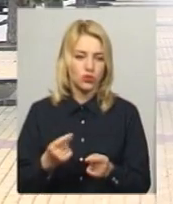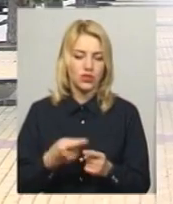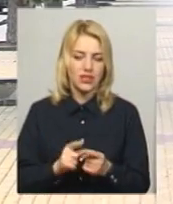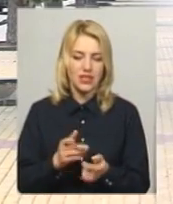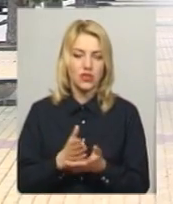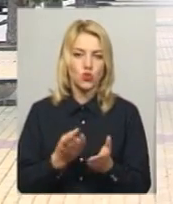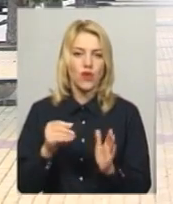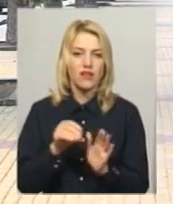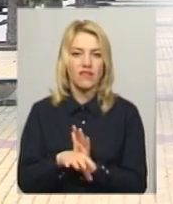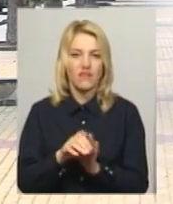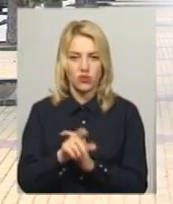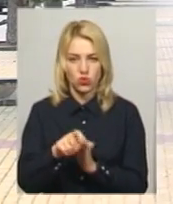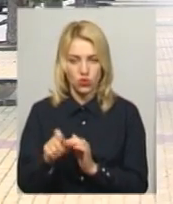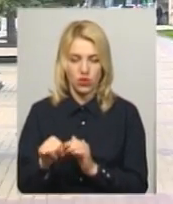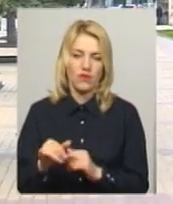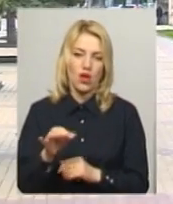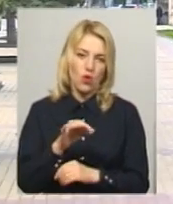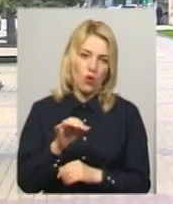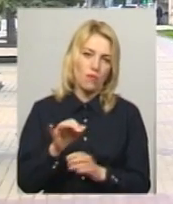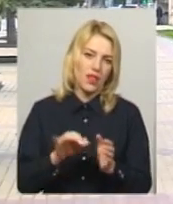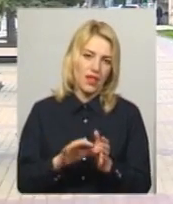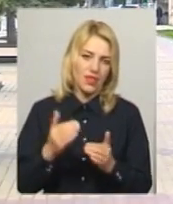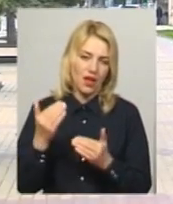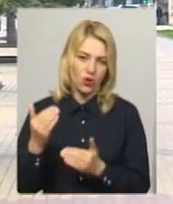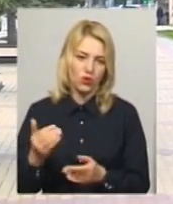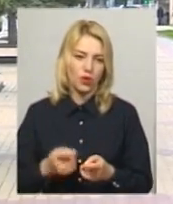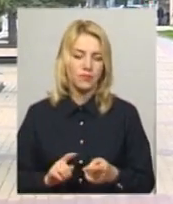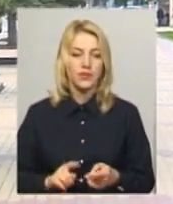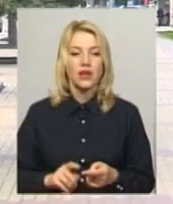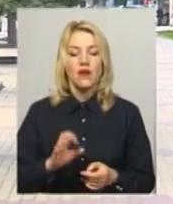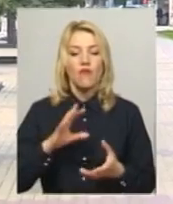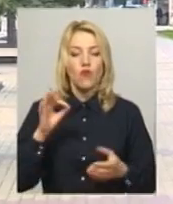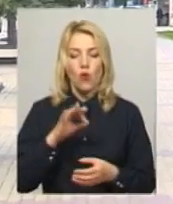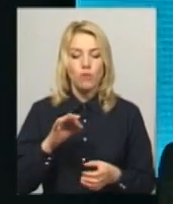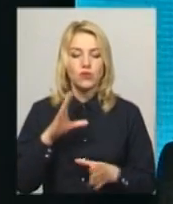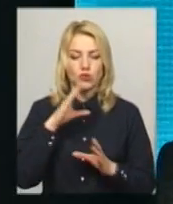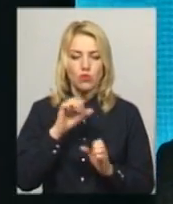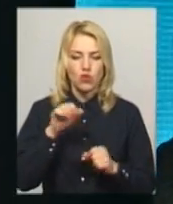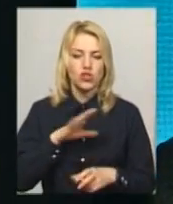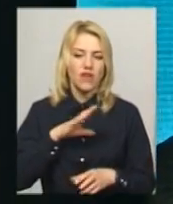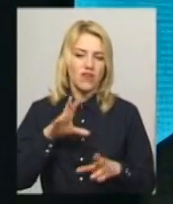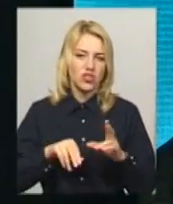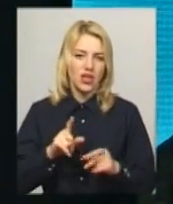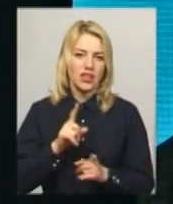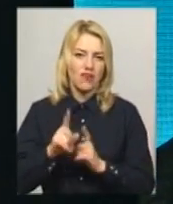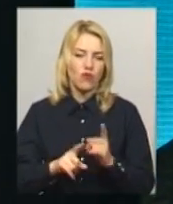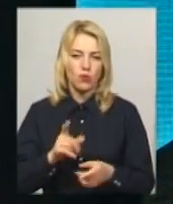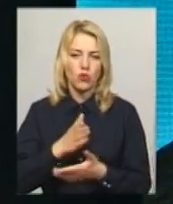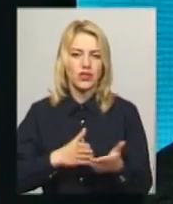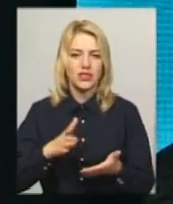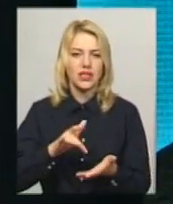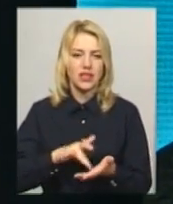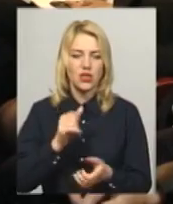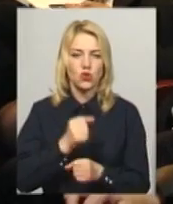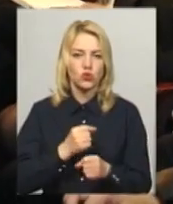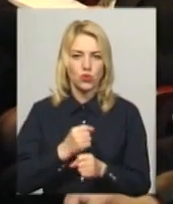інвесторів, і заслуга обленерго. За словами Артура Кокаревича, в області успішною можна вважати реформу децентралізації та розробку стратегії